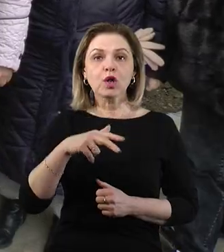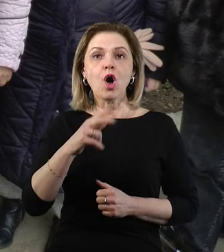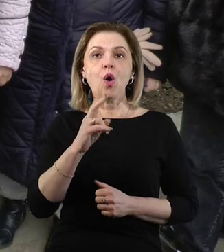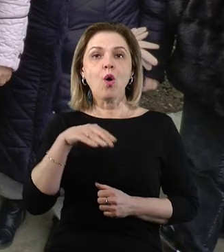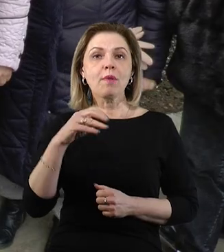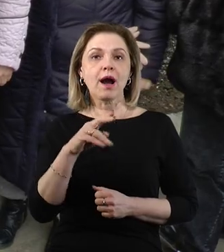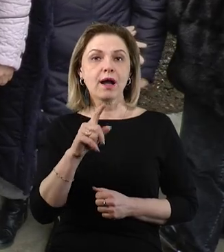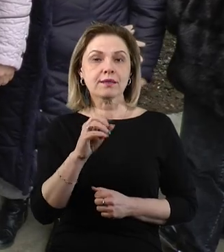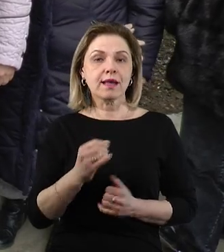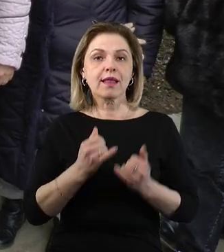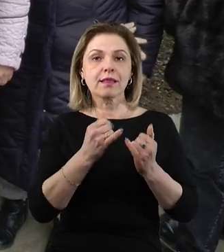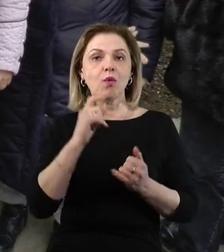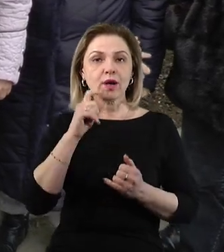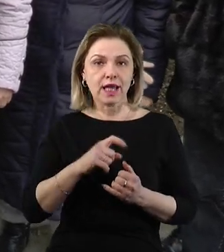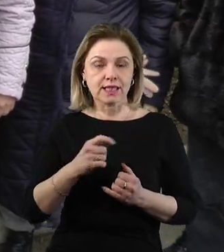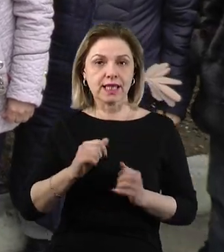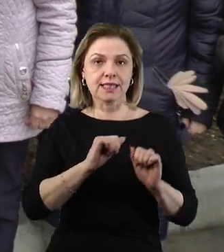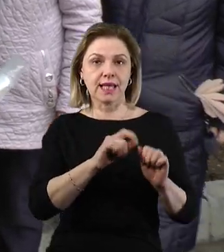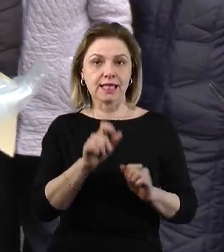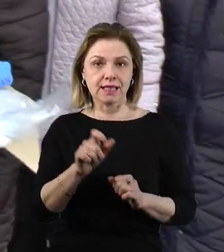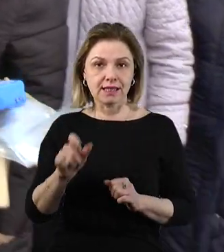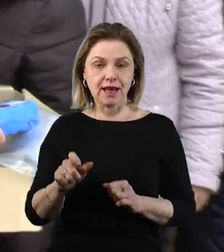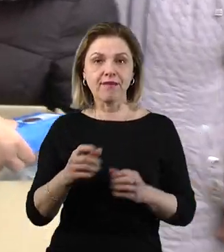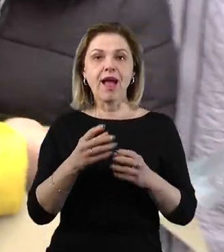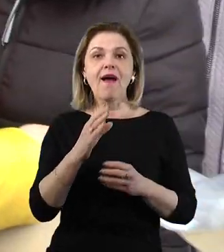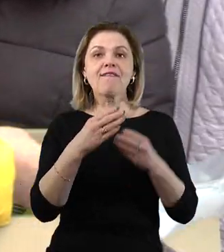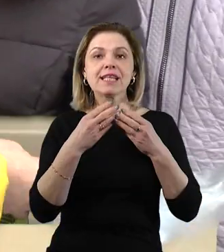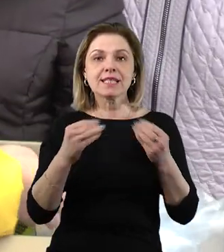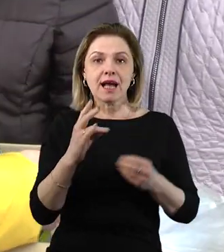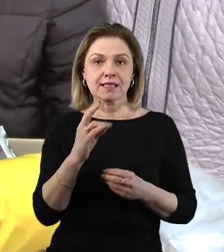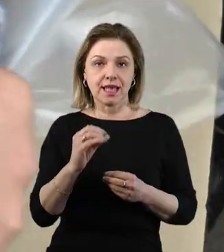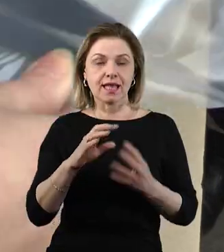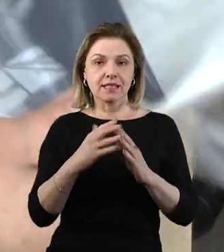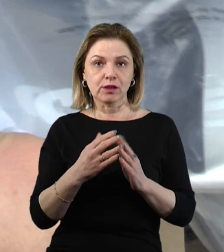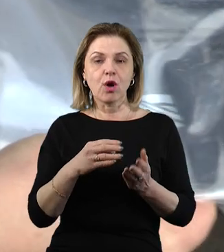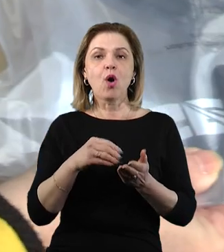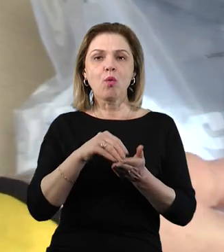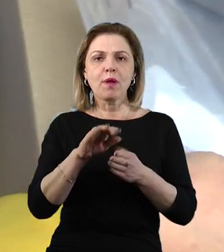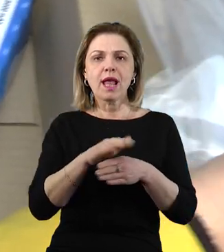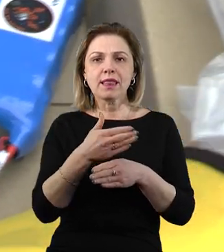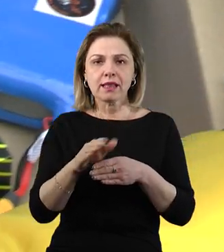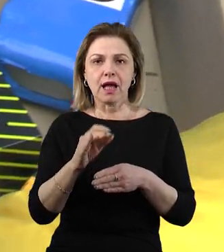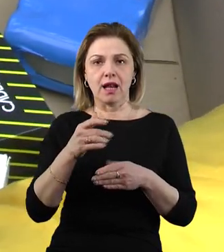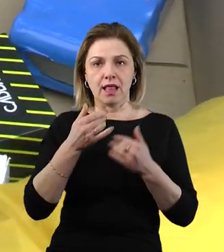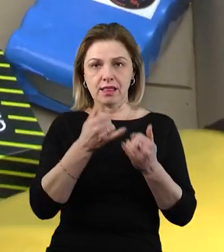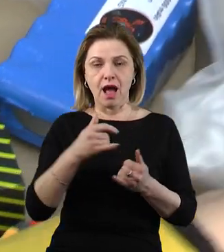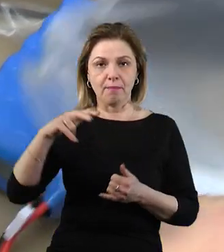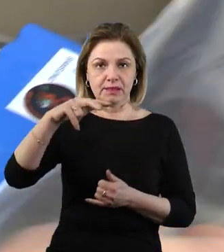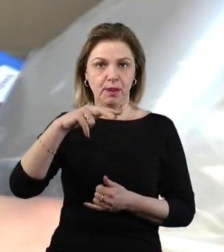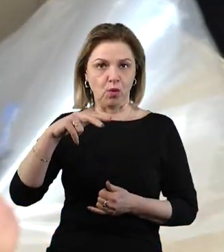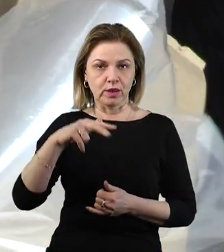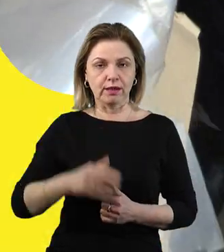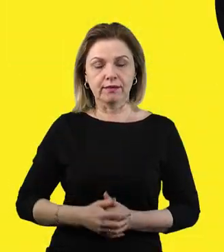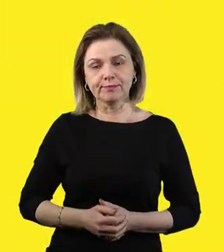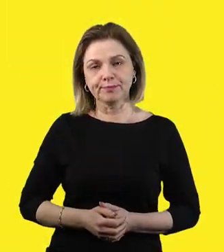українських захисників. Працівники Веснянського ліцею зібрали 17 тисяч гривень, купили деталі для безпілотника.